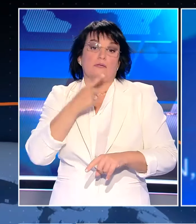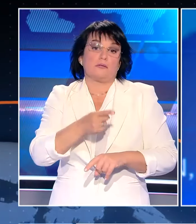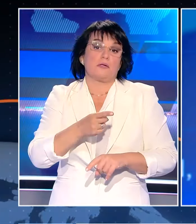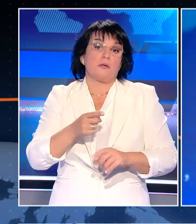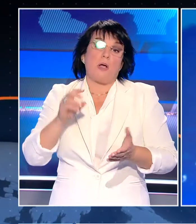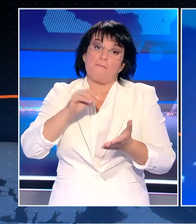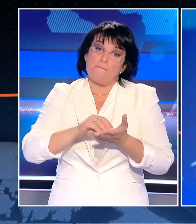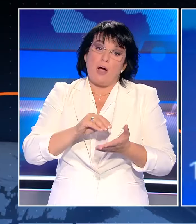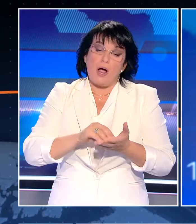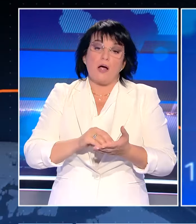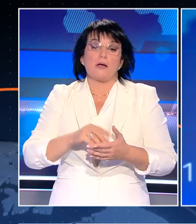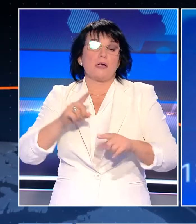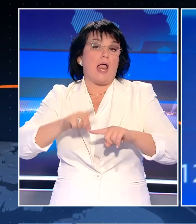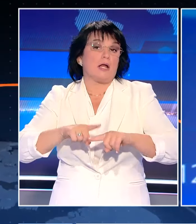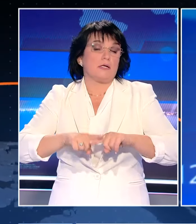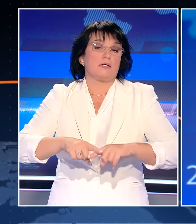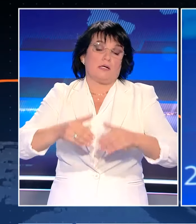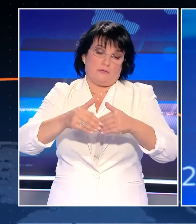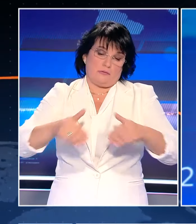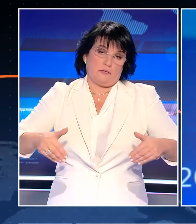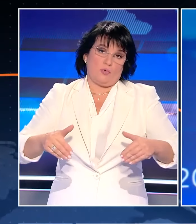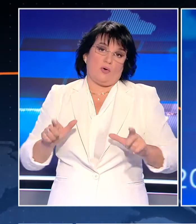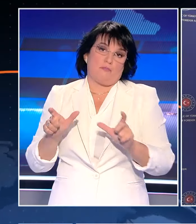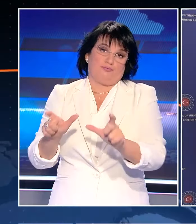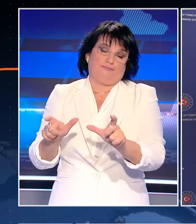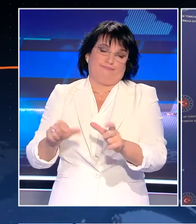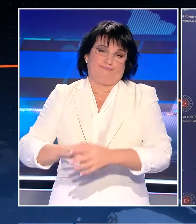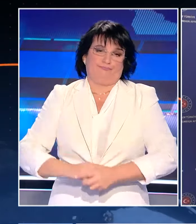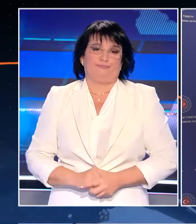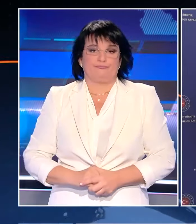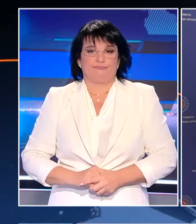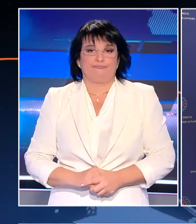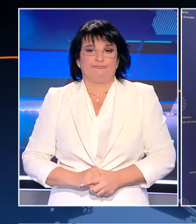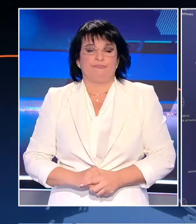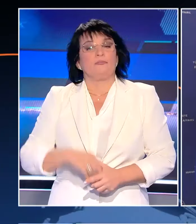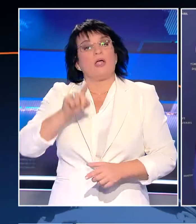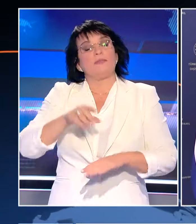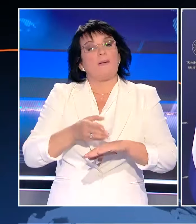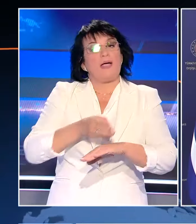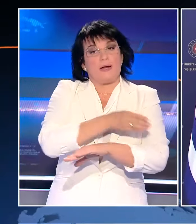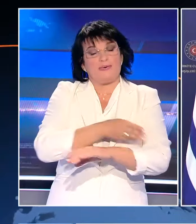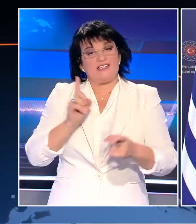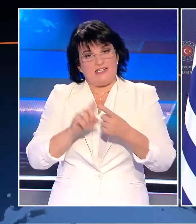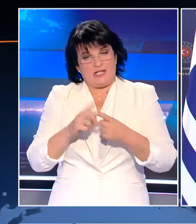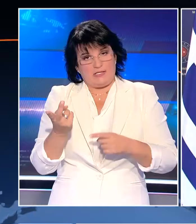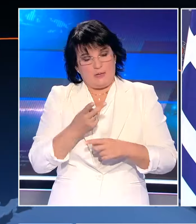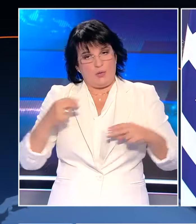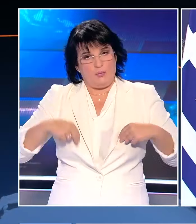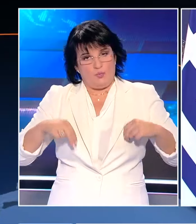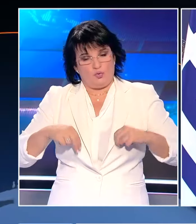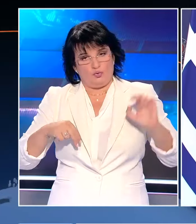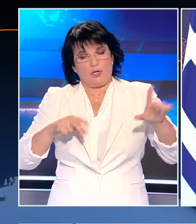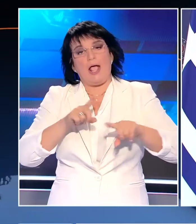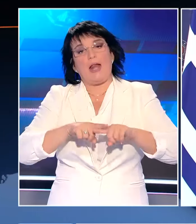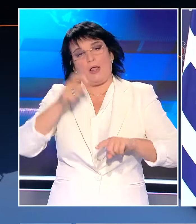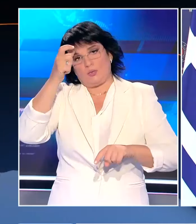θέτει για ακόμη μία φορά τις ελληνικές κόκκινες γραμμές. Μία μέρα πριν από τη συνάντησή του στην Αθήνα οι Υπουργοί Εξωτερικών